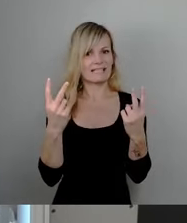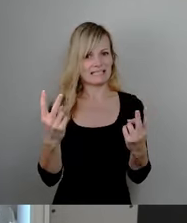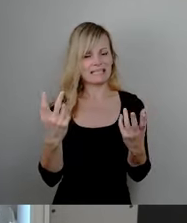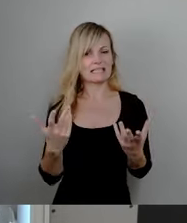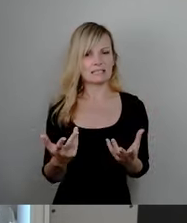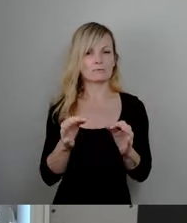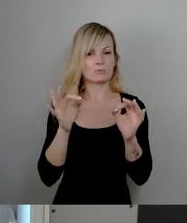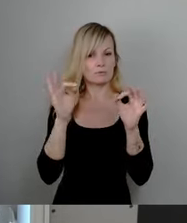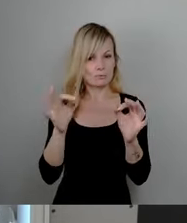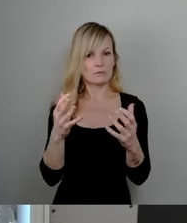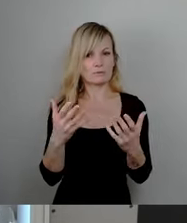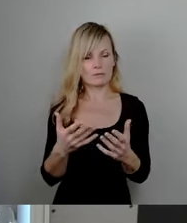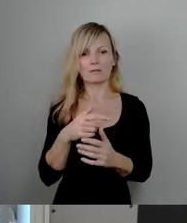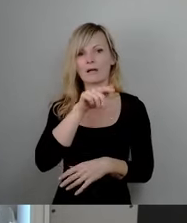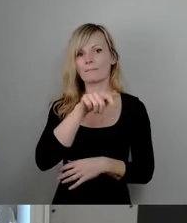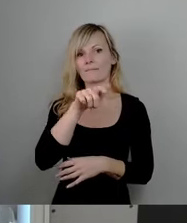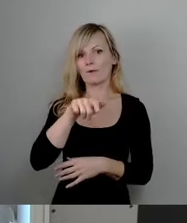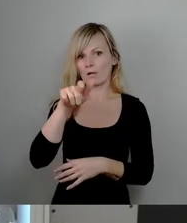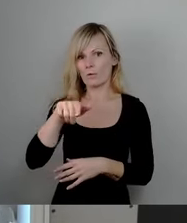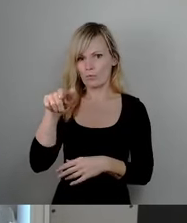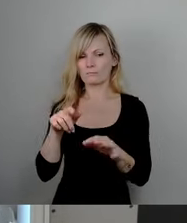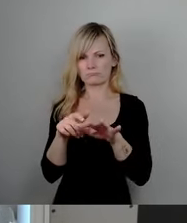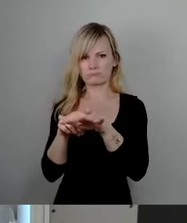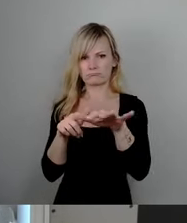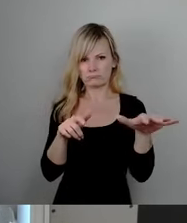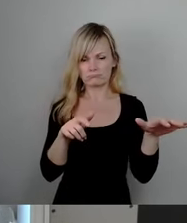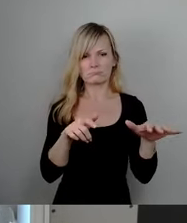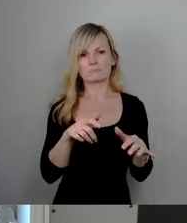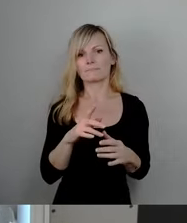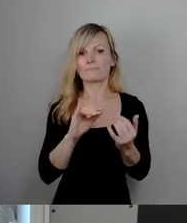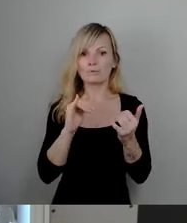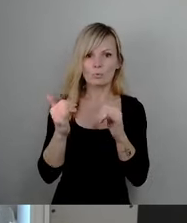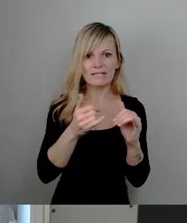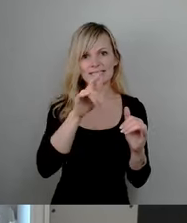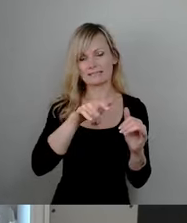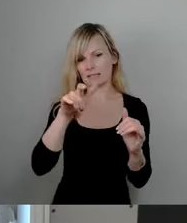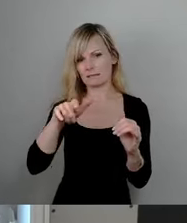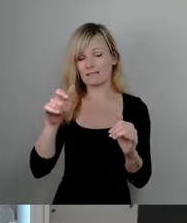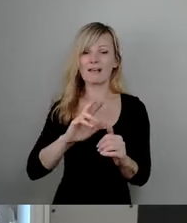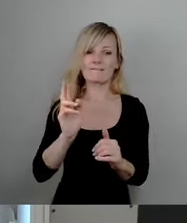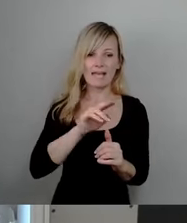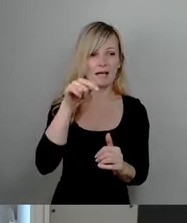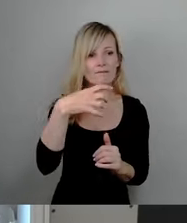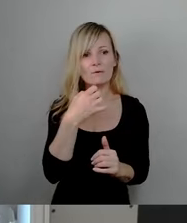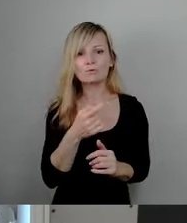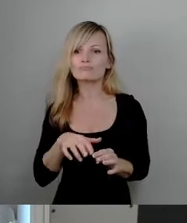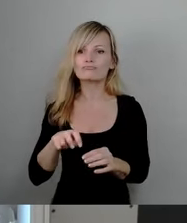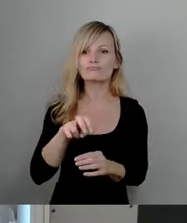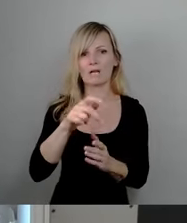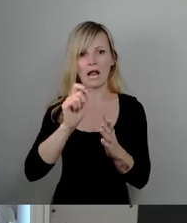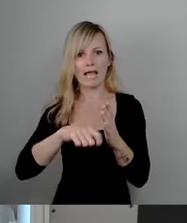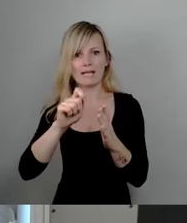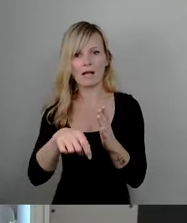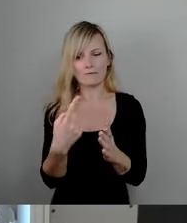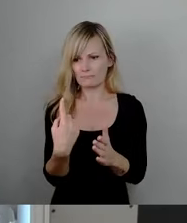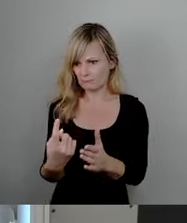dass sich die Bevölkerung, insbesondere die Touristen und all diejenigen, die dort einkaufen wollen, eben auch sicher fühlen.